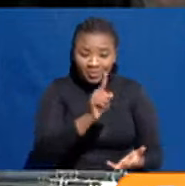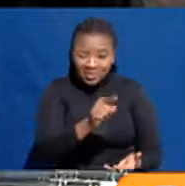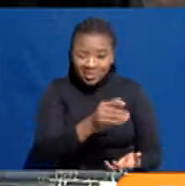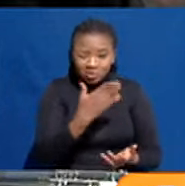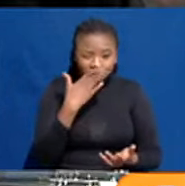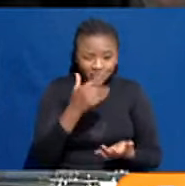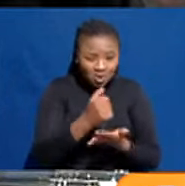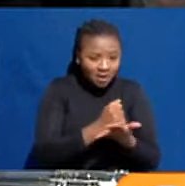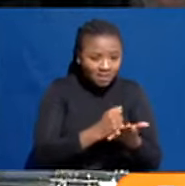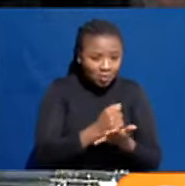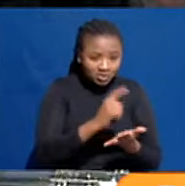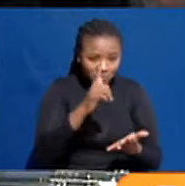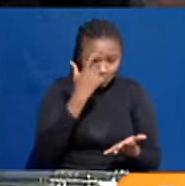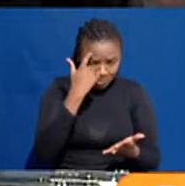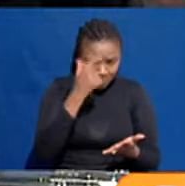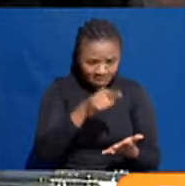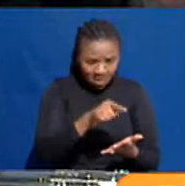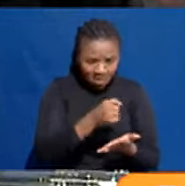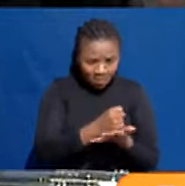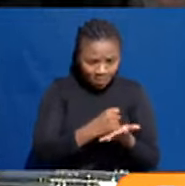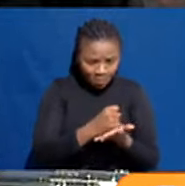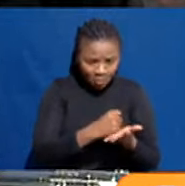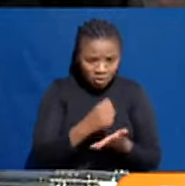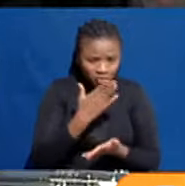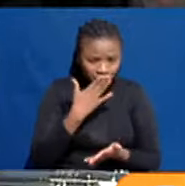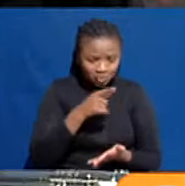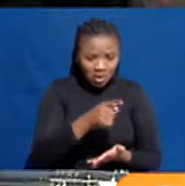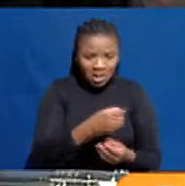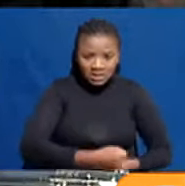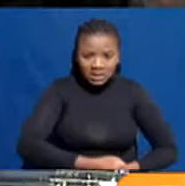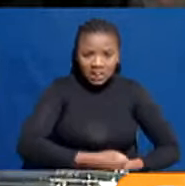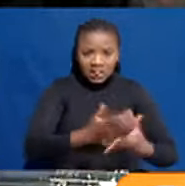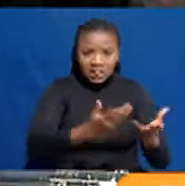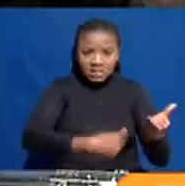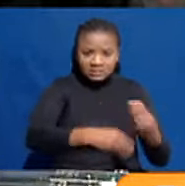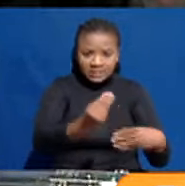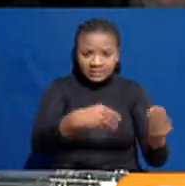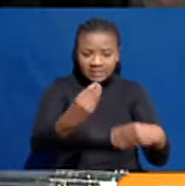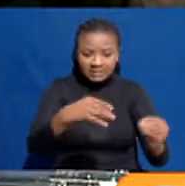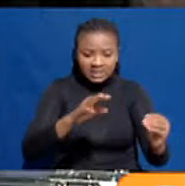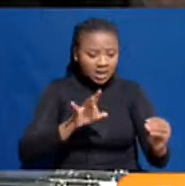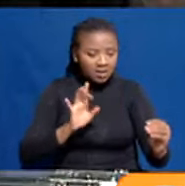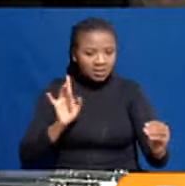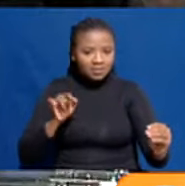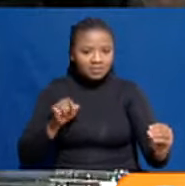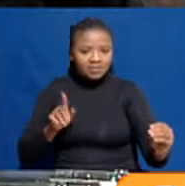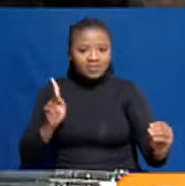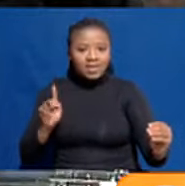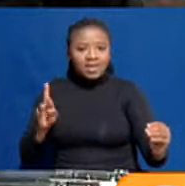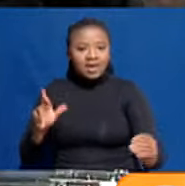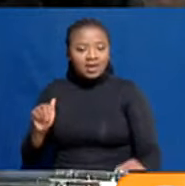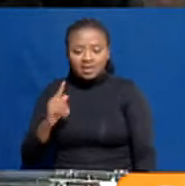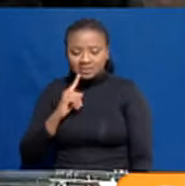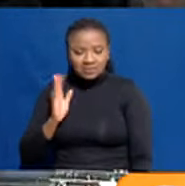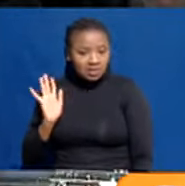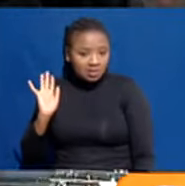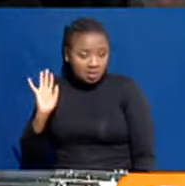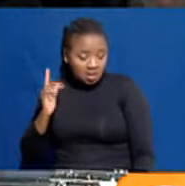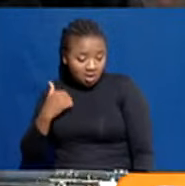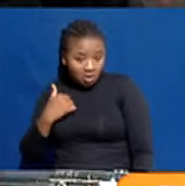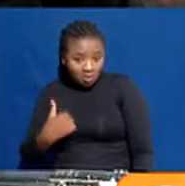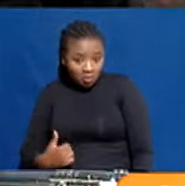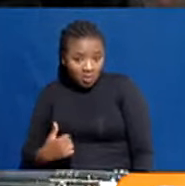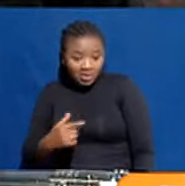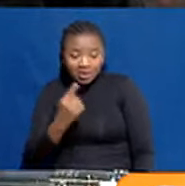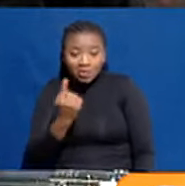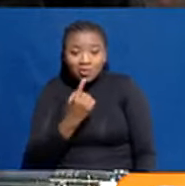ripoti ya bunge la kitaifa ni kwamba inayochunguza sakata ya sukari hiyo. Kia re imesema kwamba jukumu laki likuwa tuku usiana na